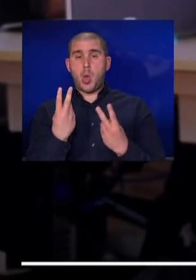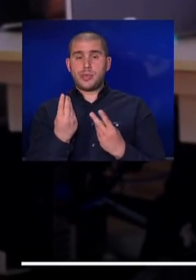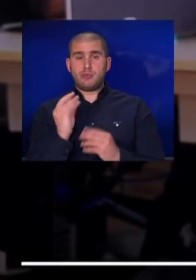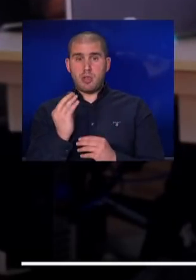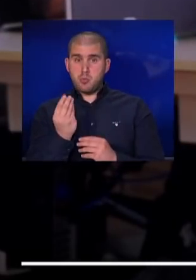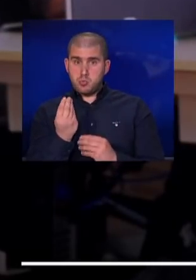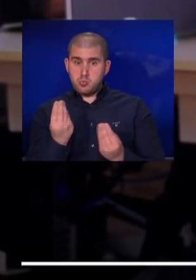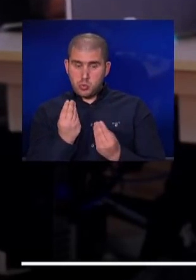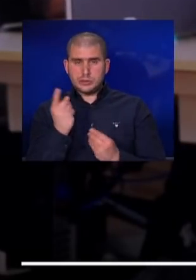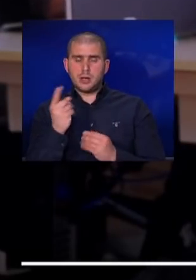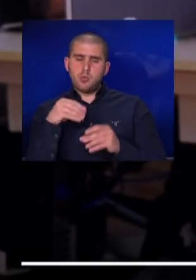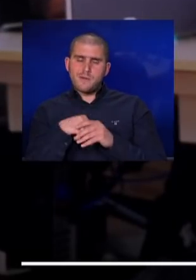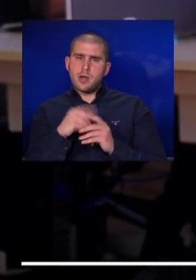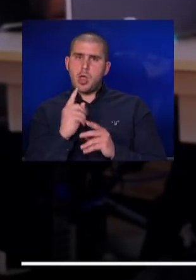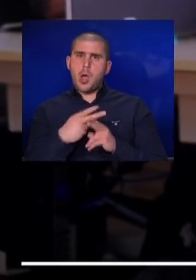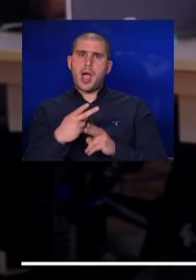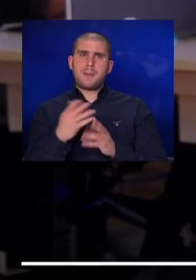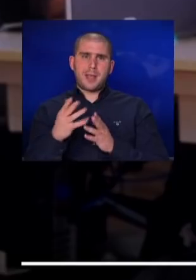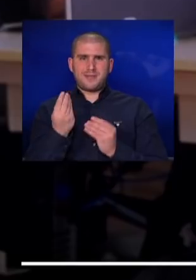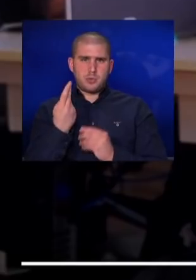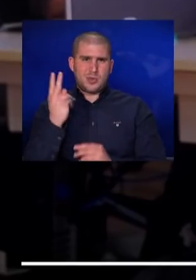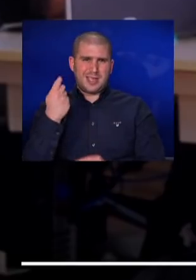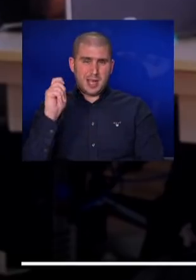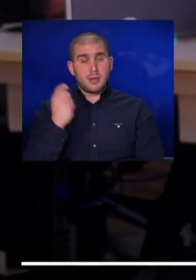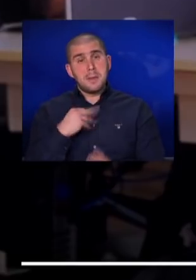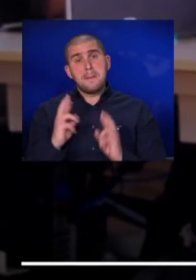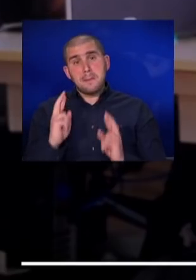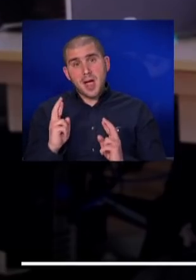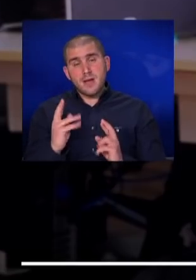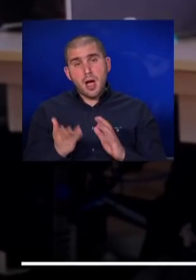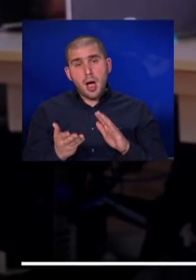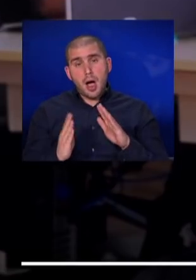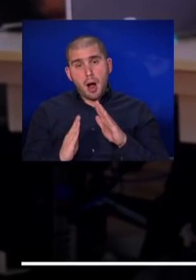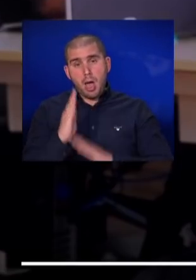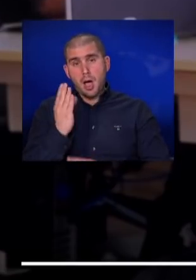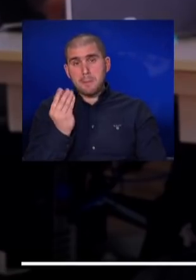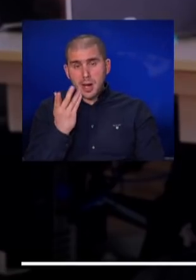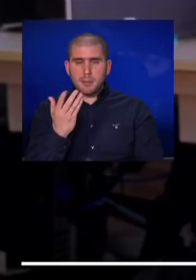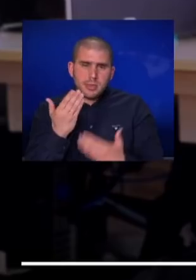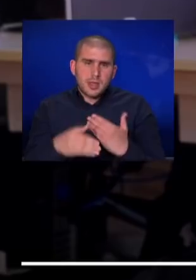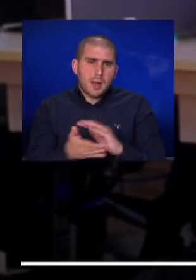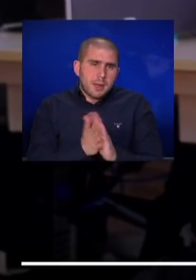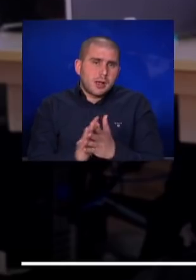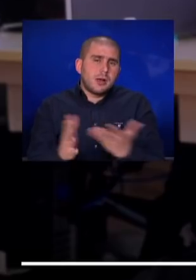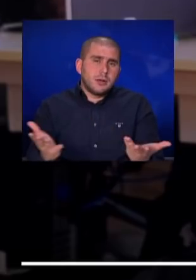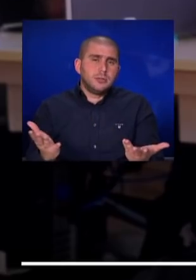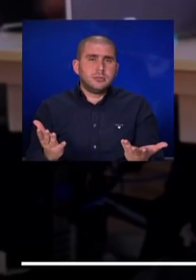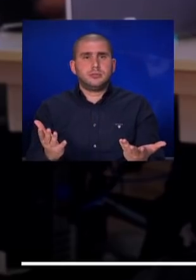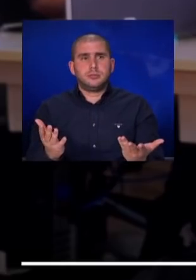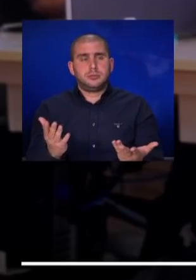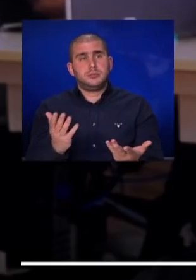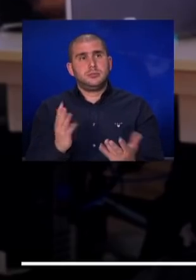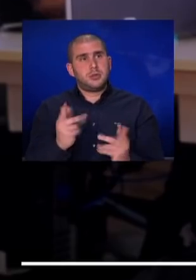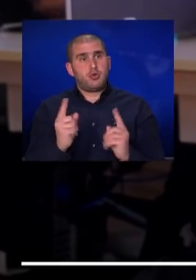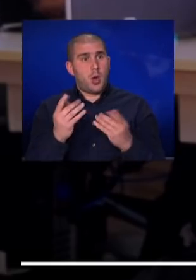הרבה יותר יקרים מרק הכמח ואני מקווה מאוד שהעלייה הזאת תסתיים באיזושהי במה